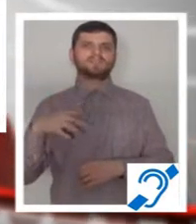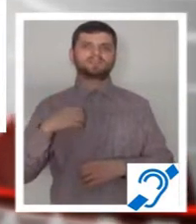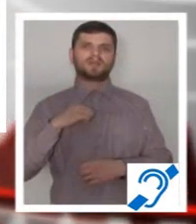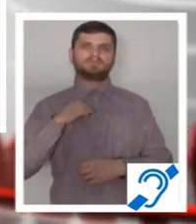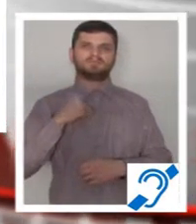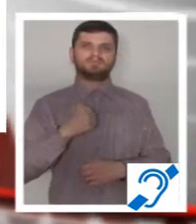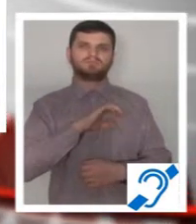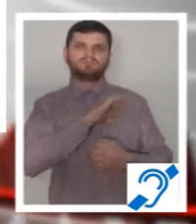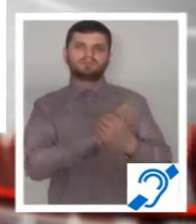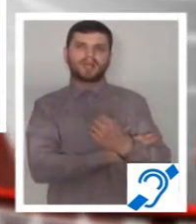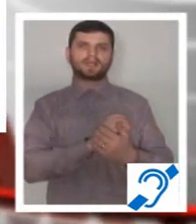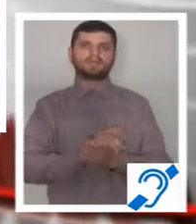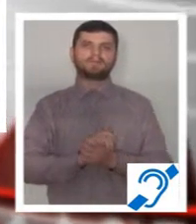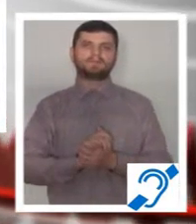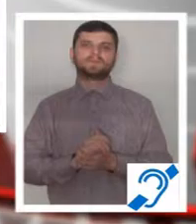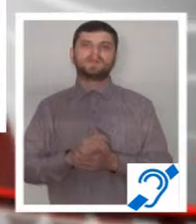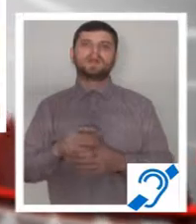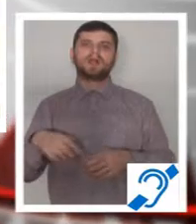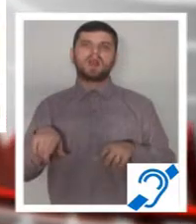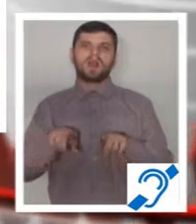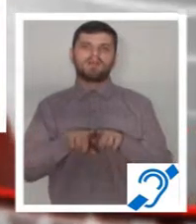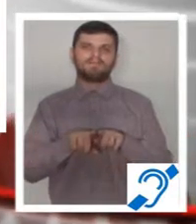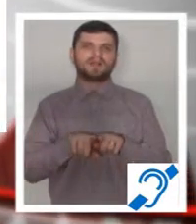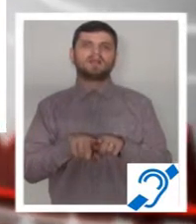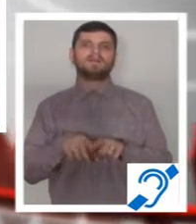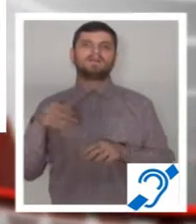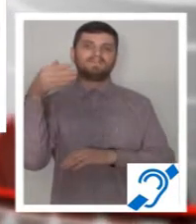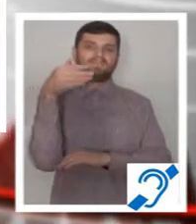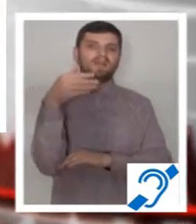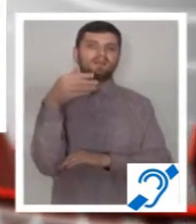Municipalitatea trebuie să facă tot ce stă în putință pentru a recupera banii pe care i-a dat constructorului.